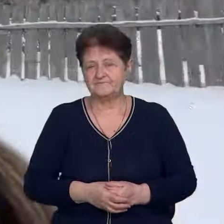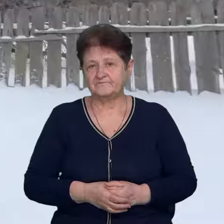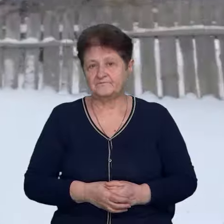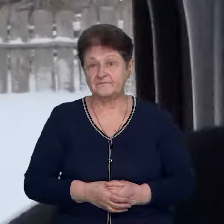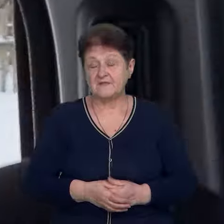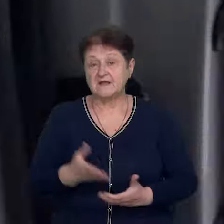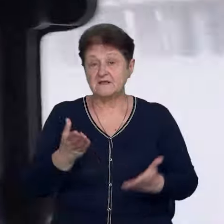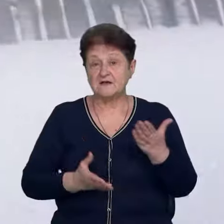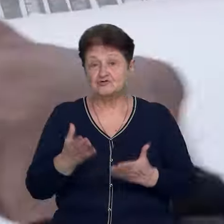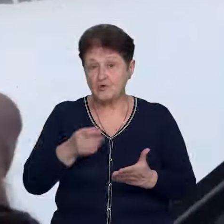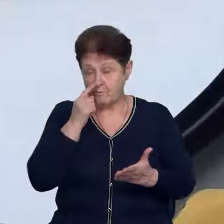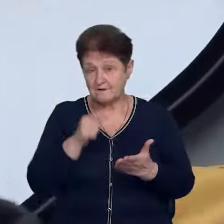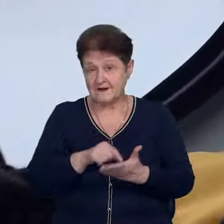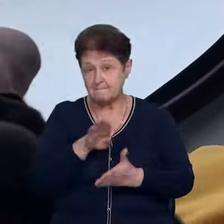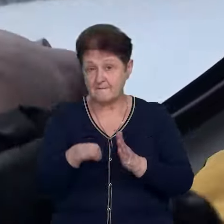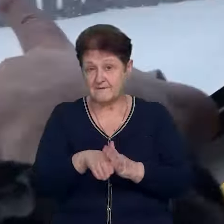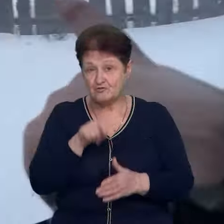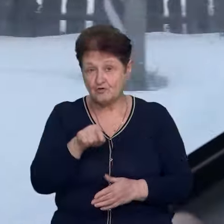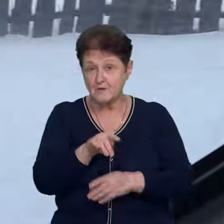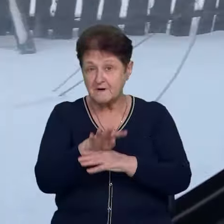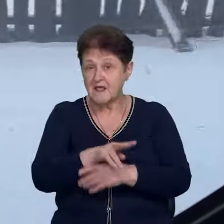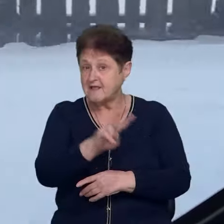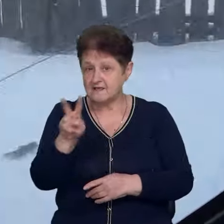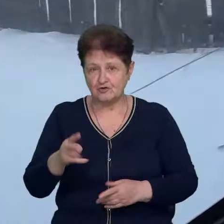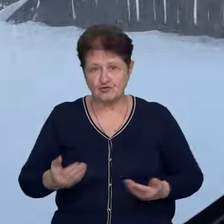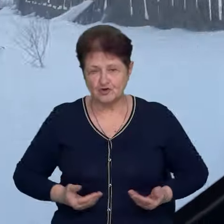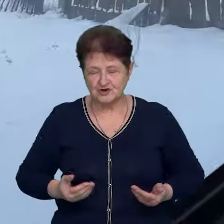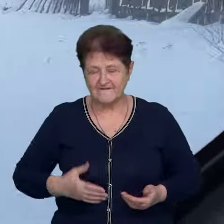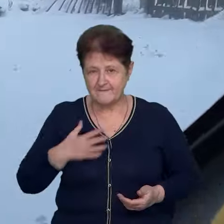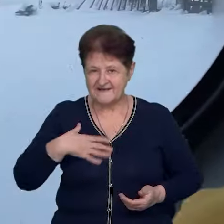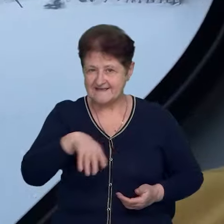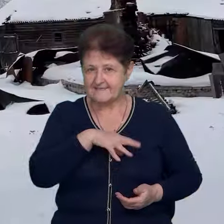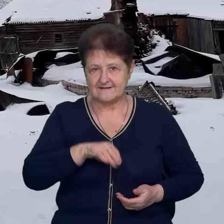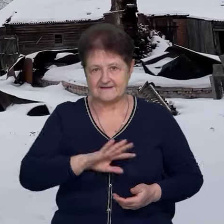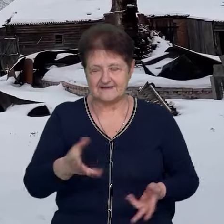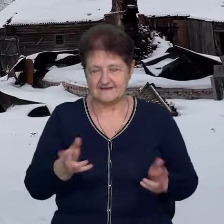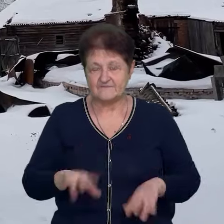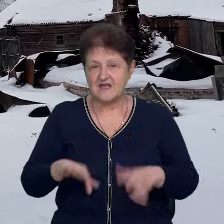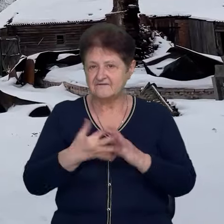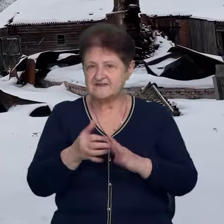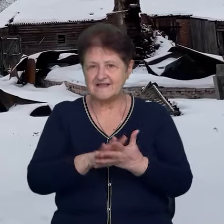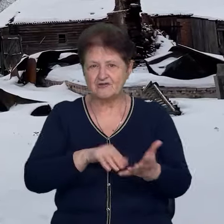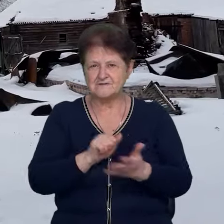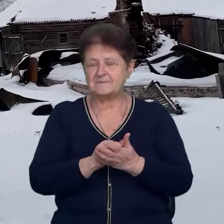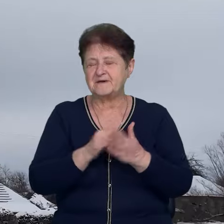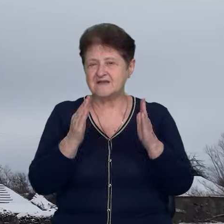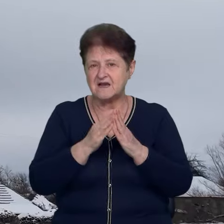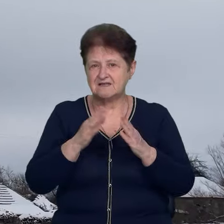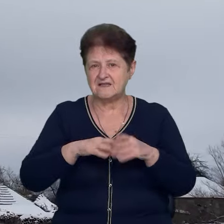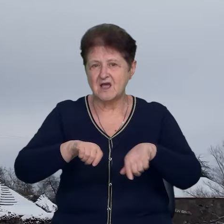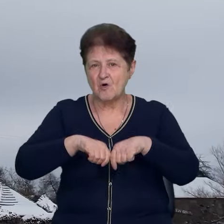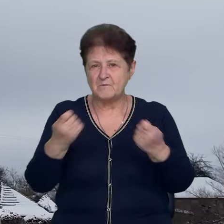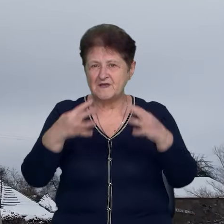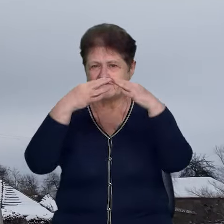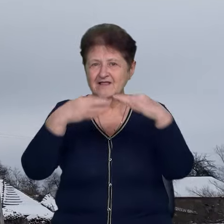Ото якщо б потрапили під той приліт, ніхто б живим з нас не залишився. В селі розбиті хати і обірвані дроти,